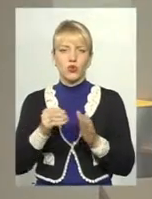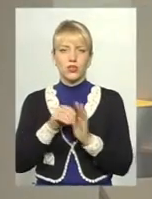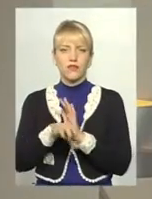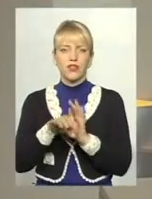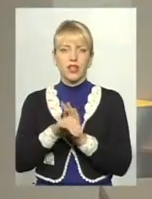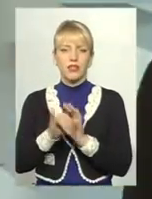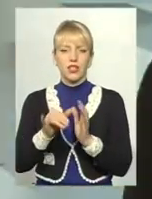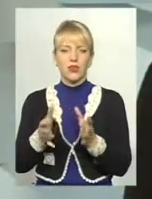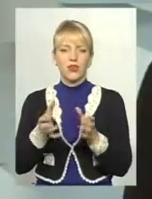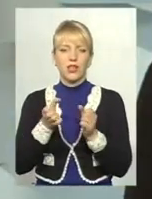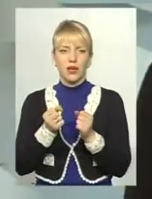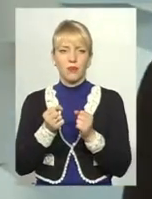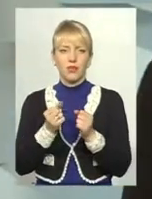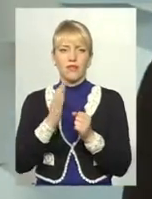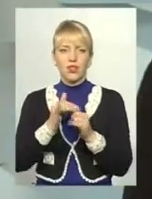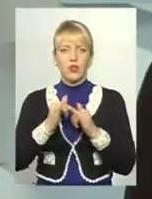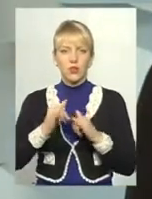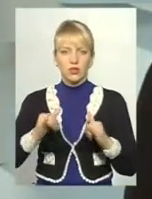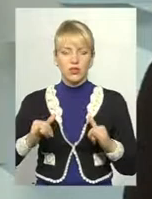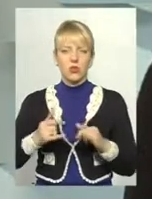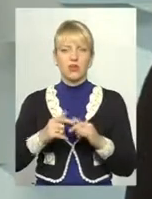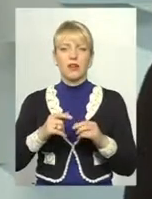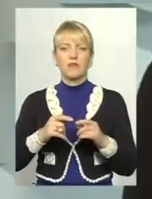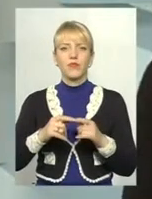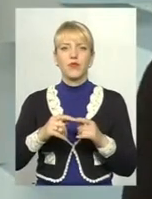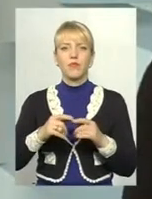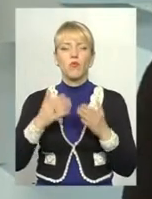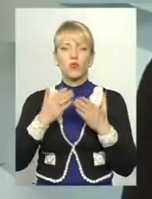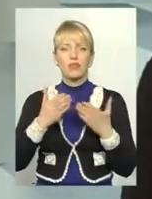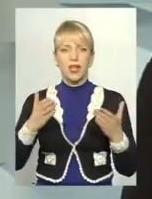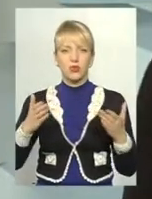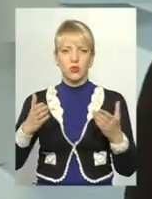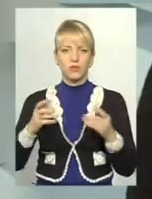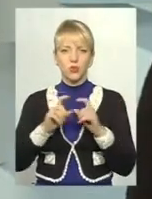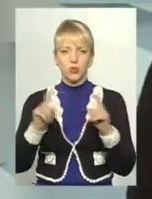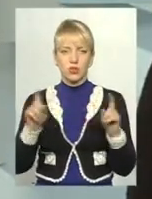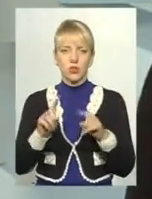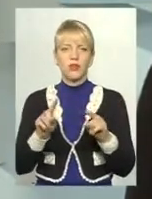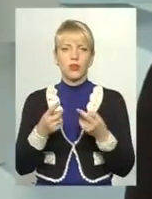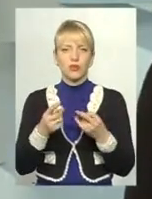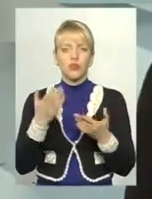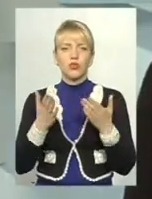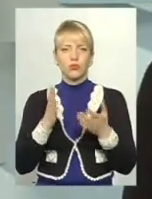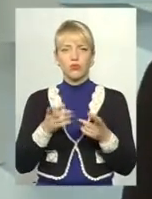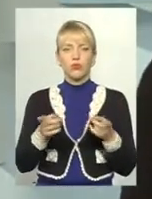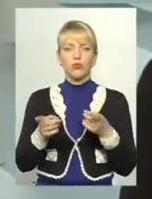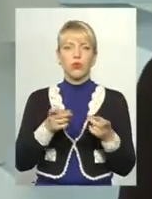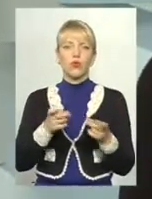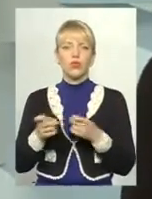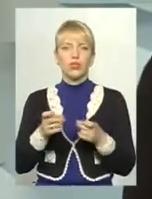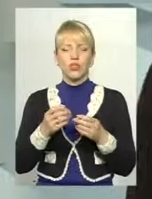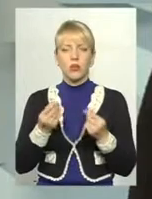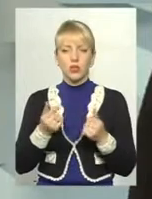грантові, отримати їх і вкласти в розвиток саме безпосередньо музейної установи. Тому, якщо буде долучення коштів